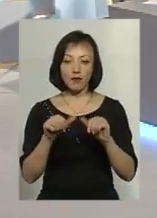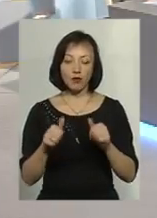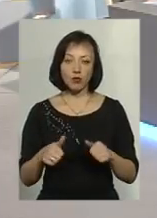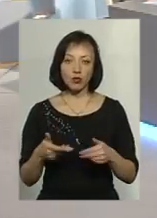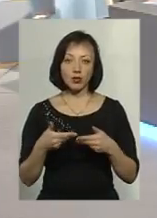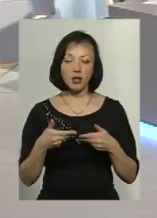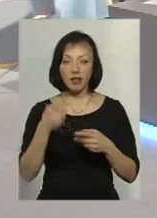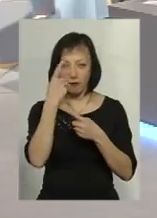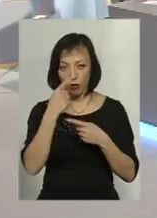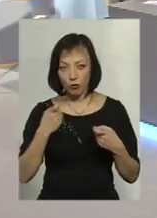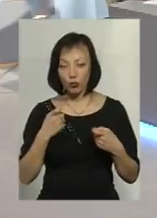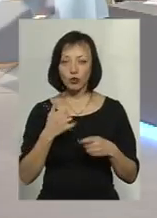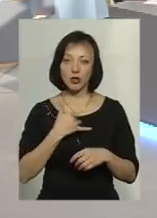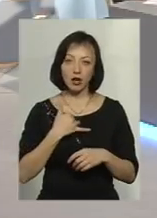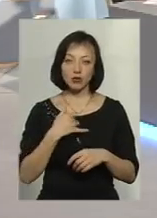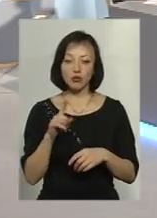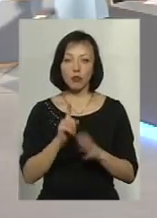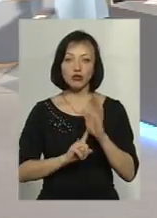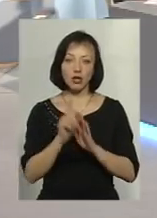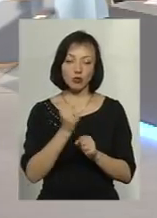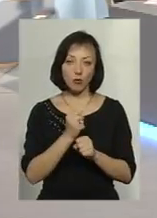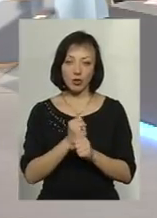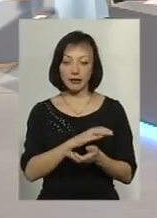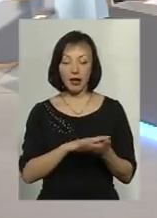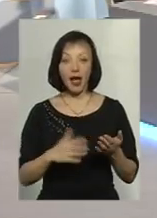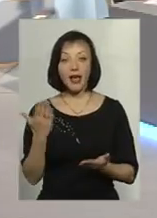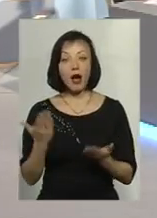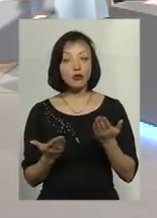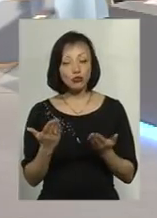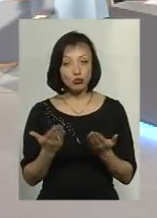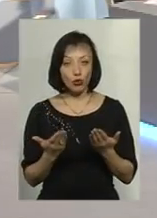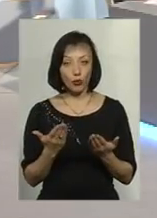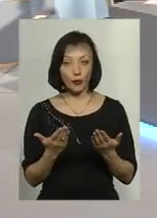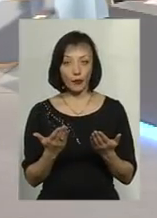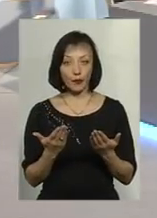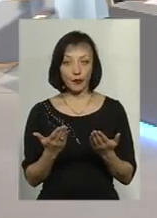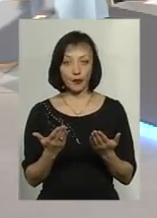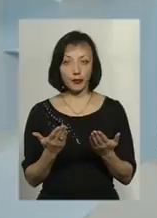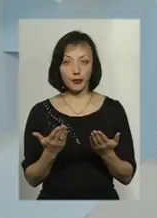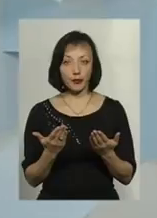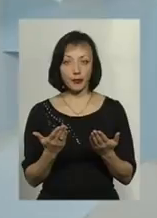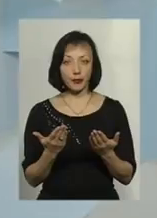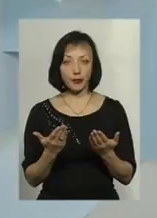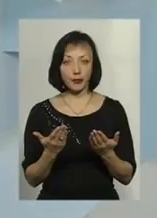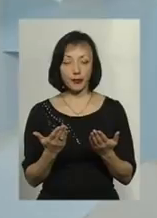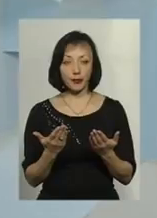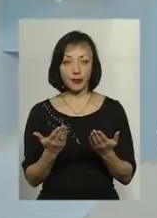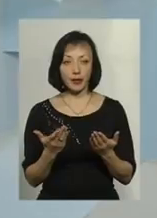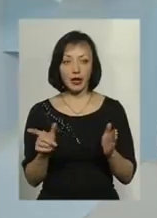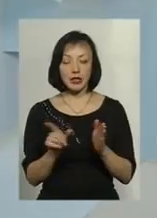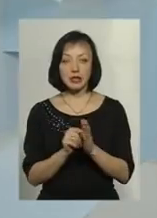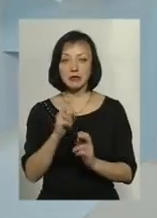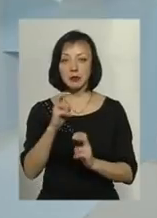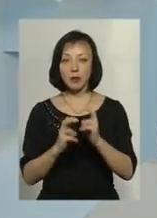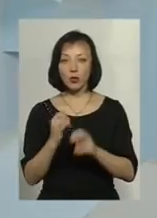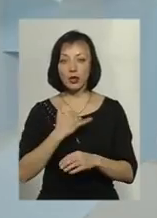про те, що десь почалися роботи і так далі. Якщо з підприємствами, ну, вже ніби в нас ця